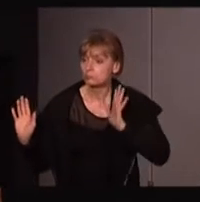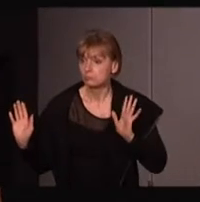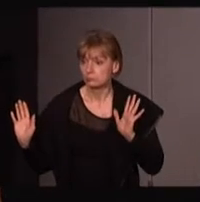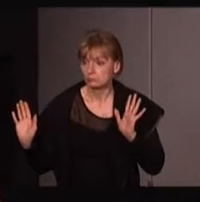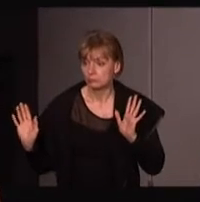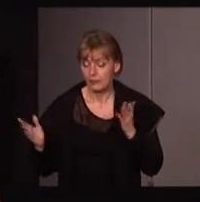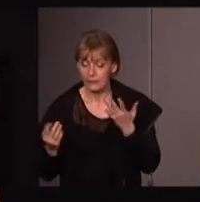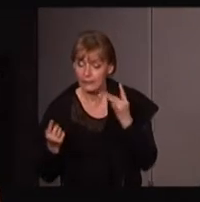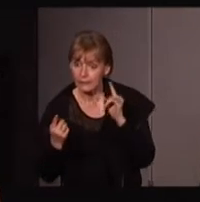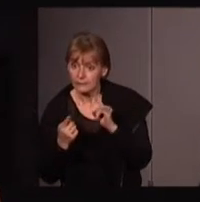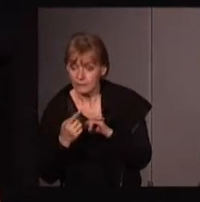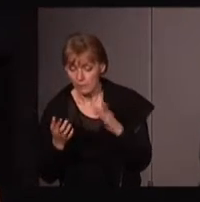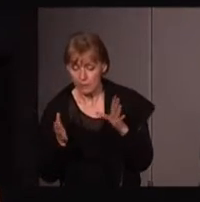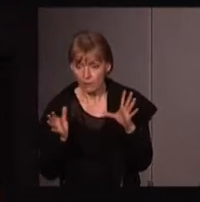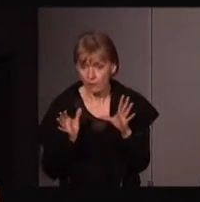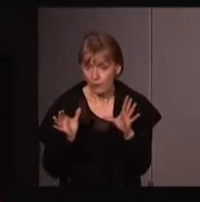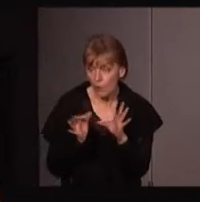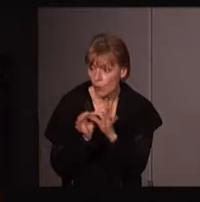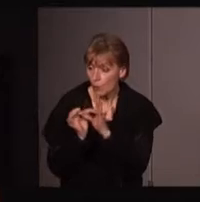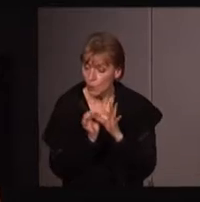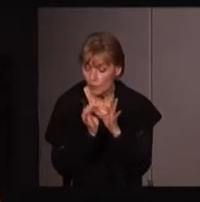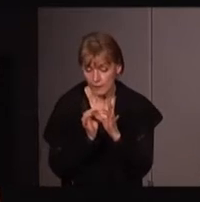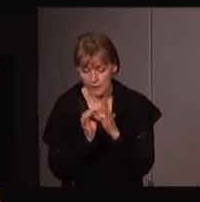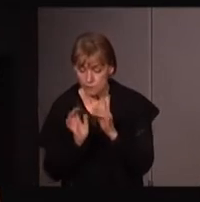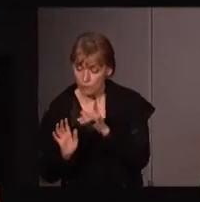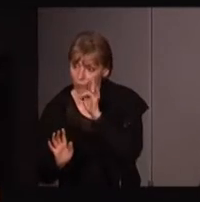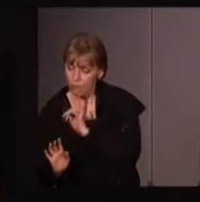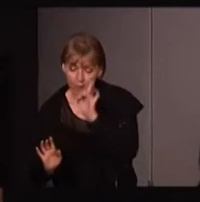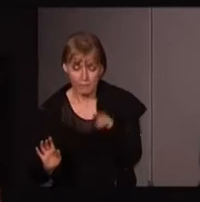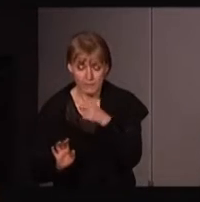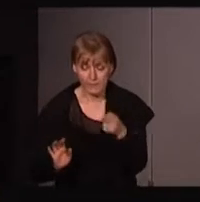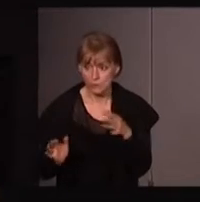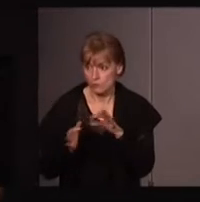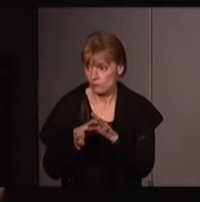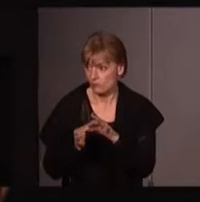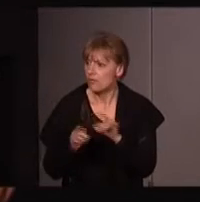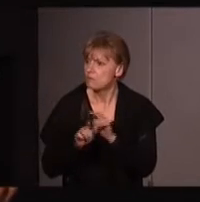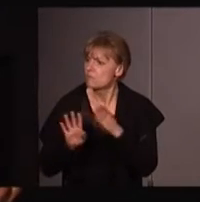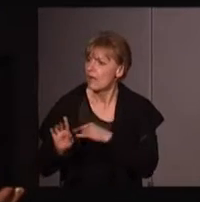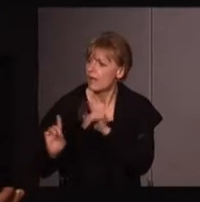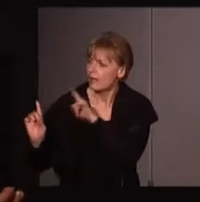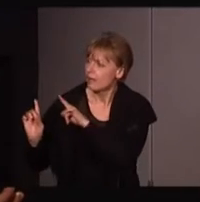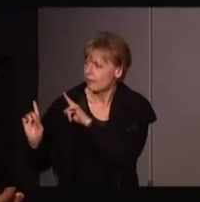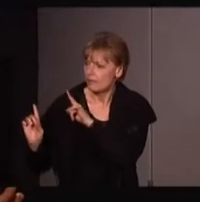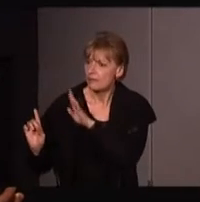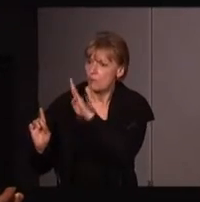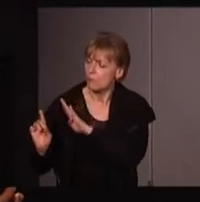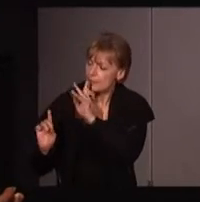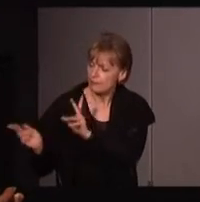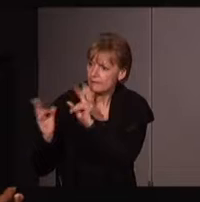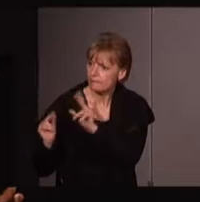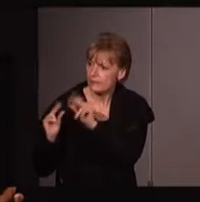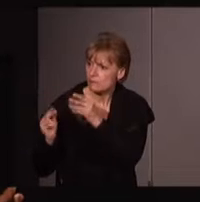fameuses connexions femmes-nature auxquelles, dont vous a parlé tout à l'heure, Bénédicte, en vous